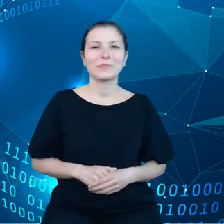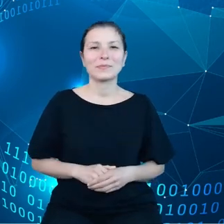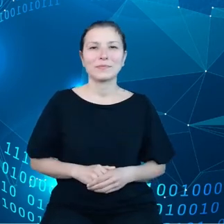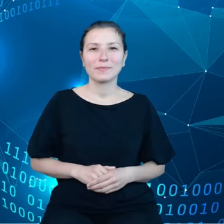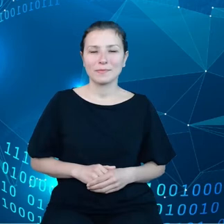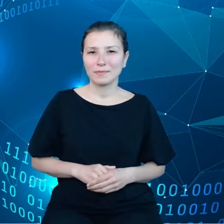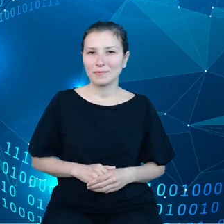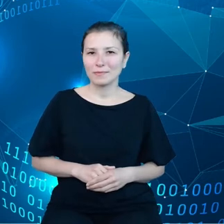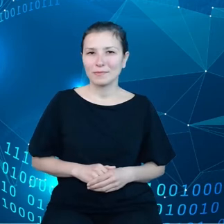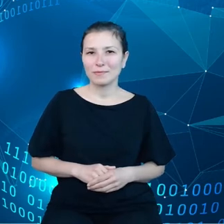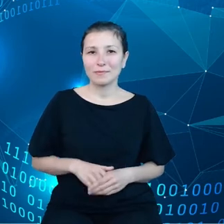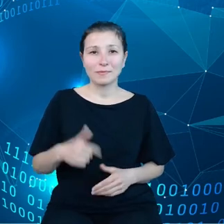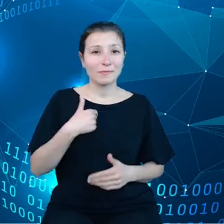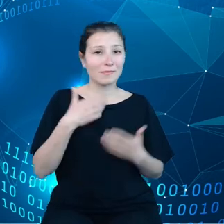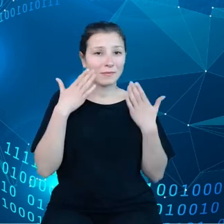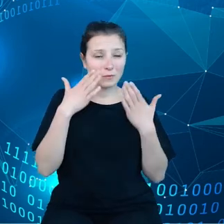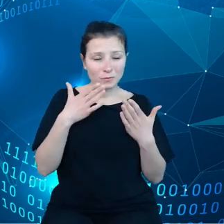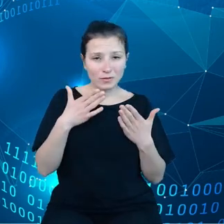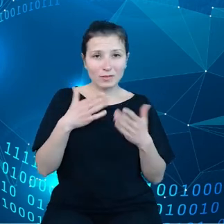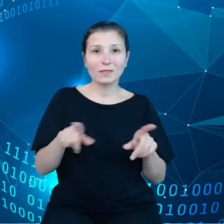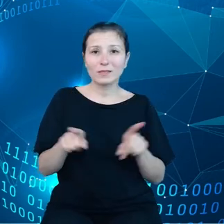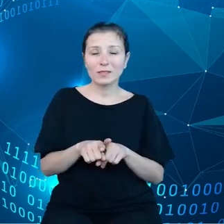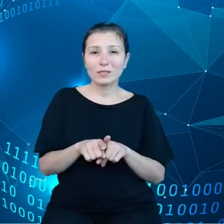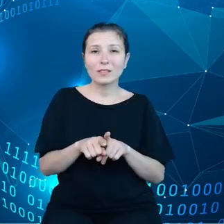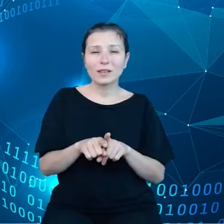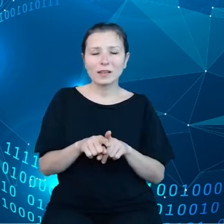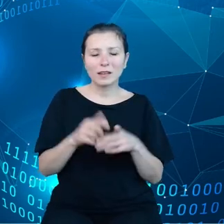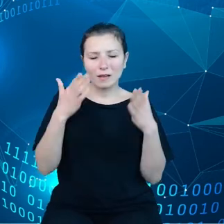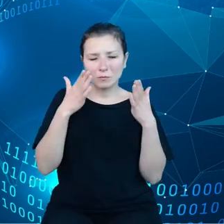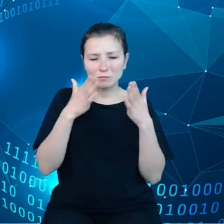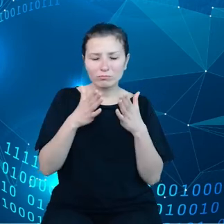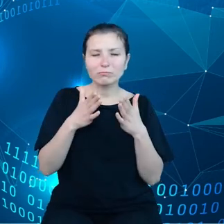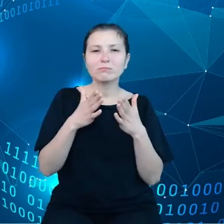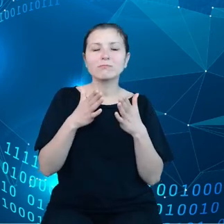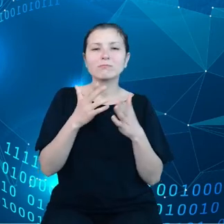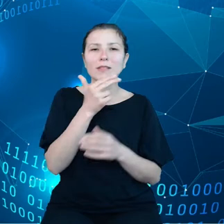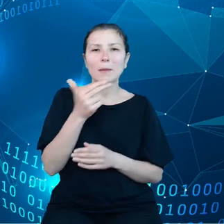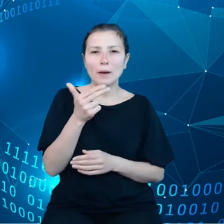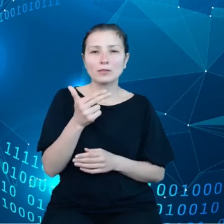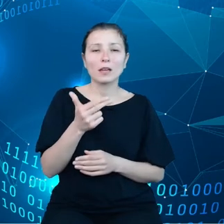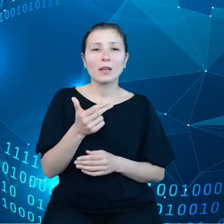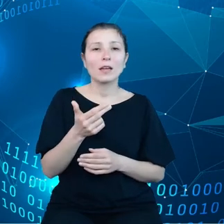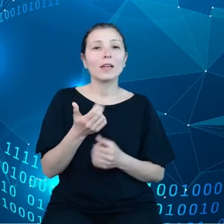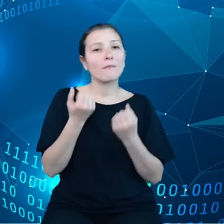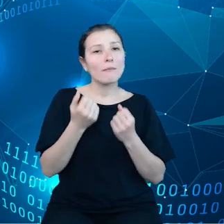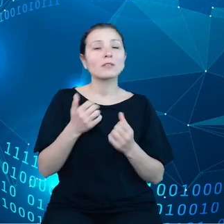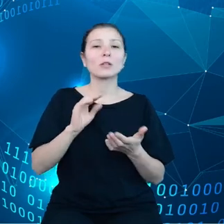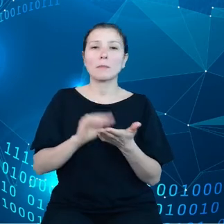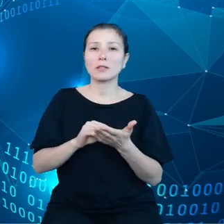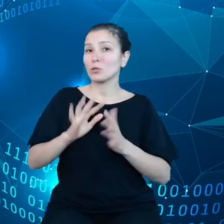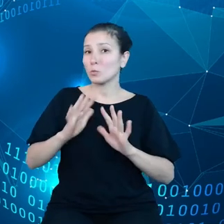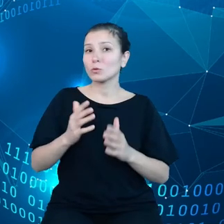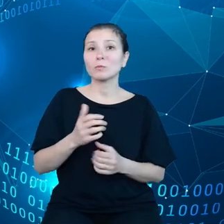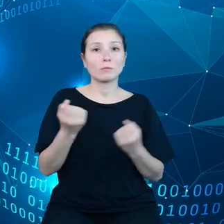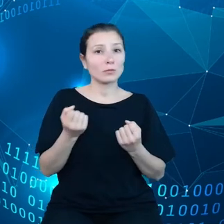Ja skupię się dość na takiej bardzo wąskiej działce i będę starał się mówić bardzo praktycznie. W związku z tym